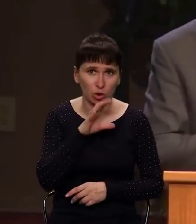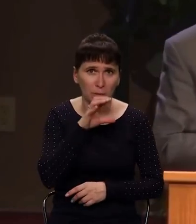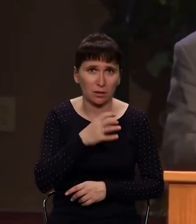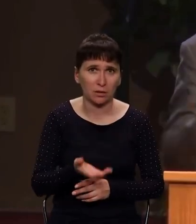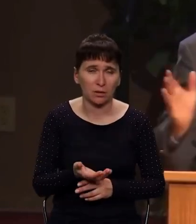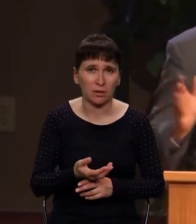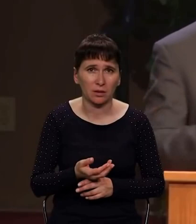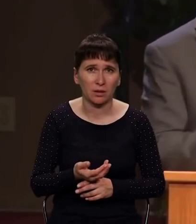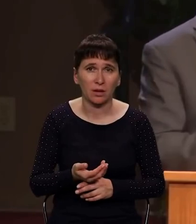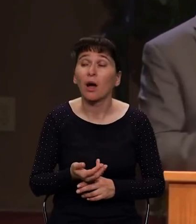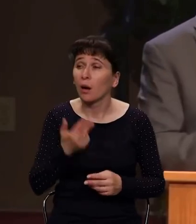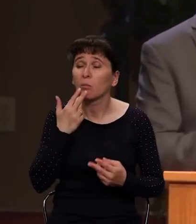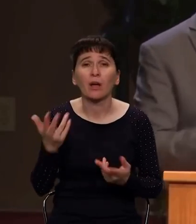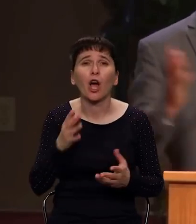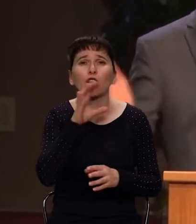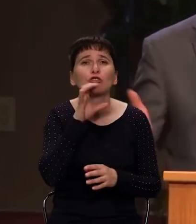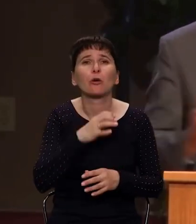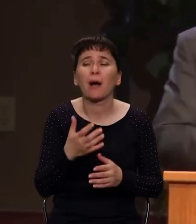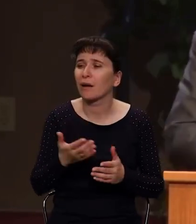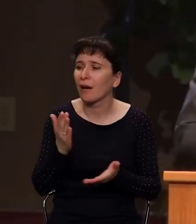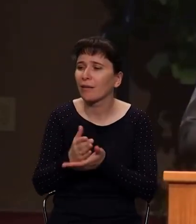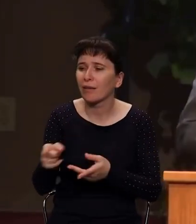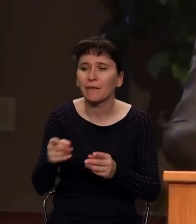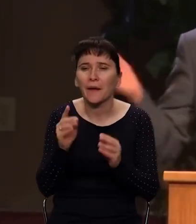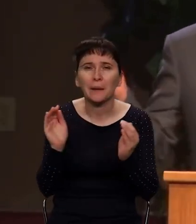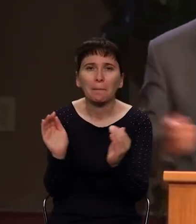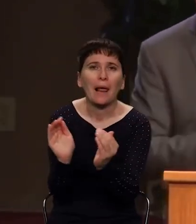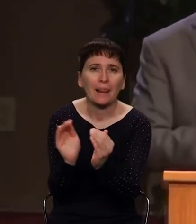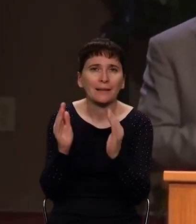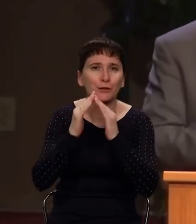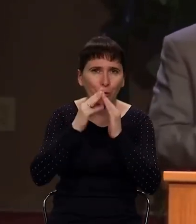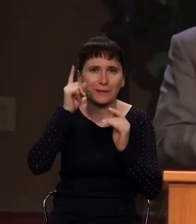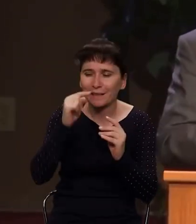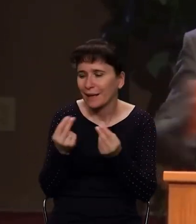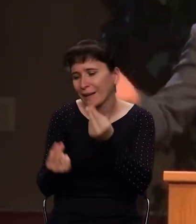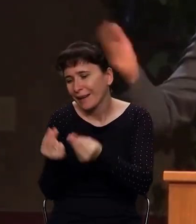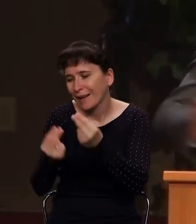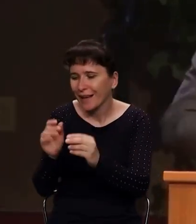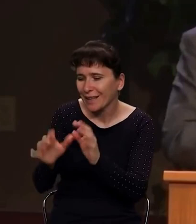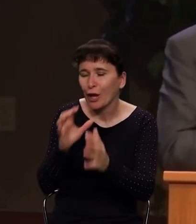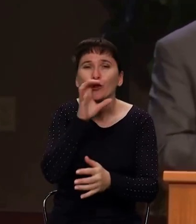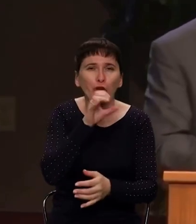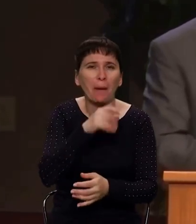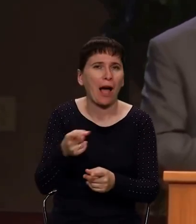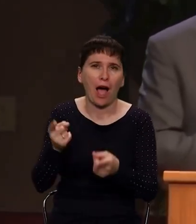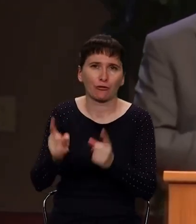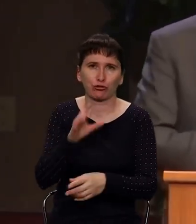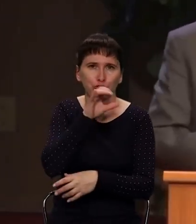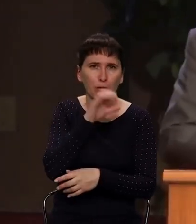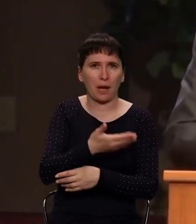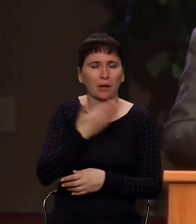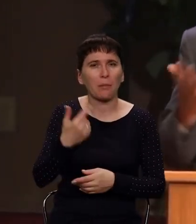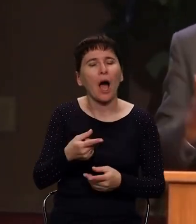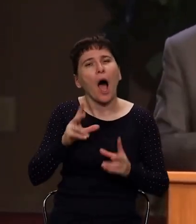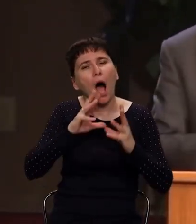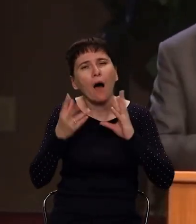Замечали? Они такие найс. Их можно погладить. С ними можно поиграться. И собака как не собака. А